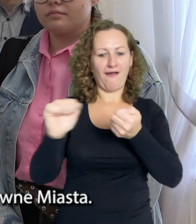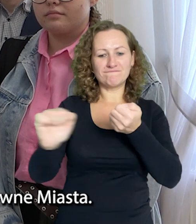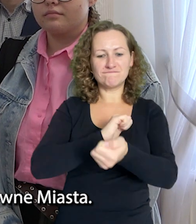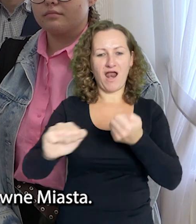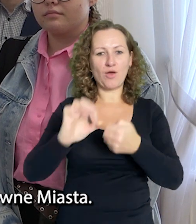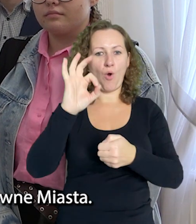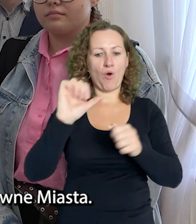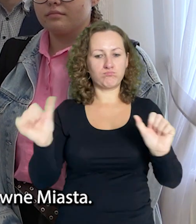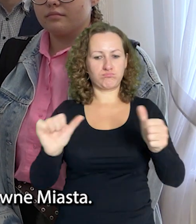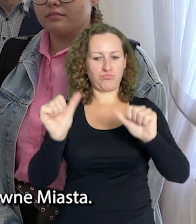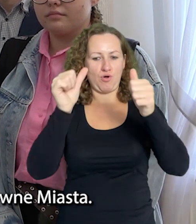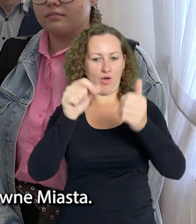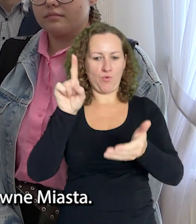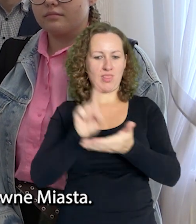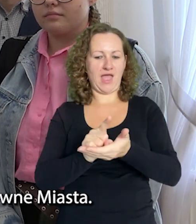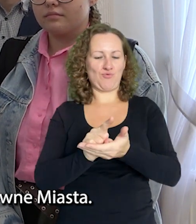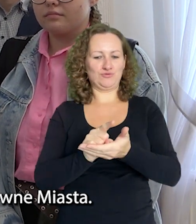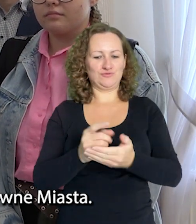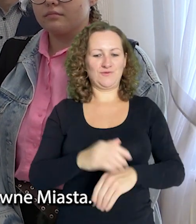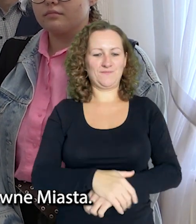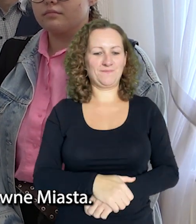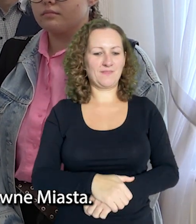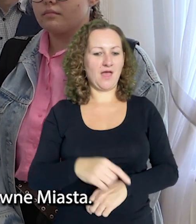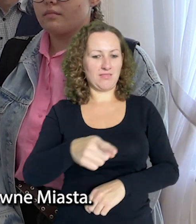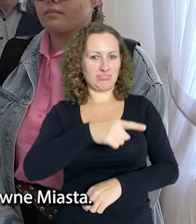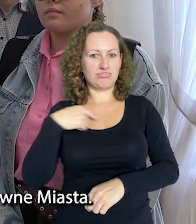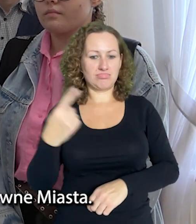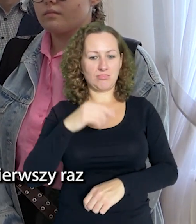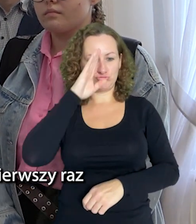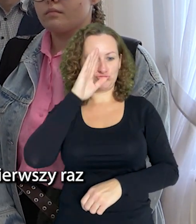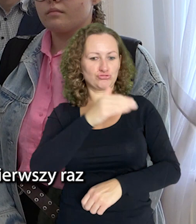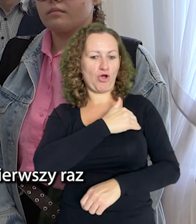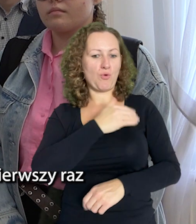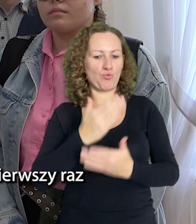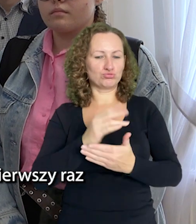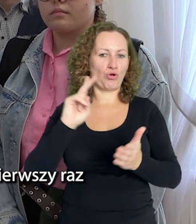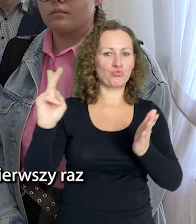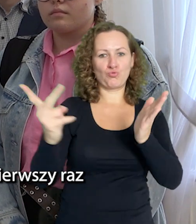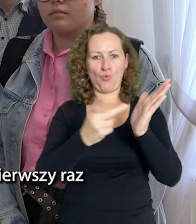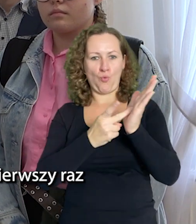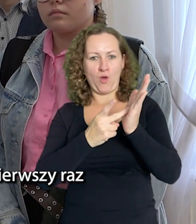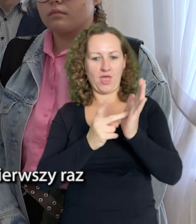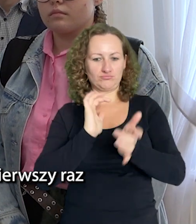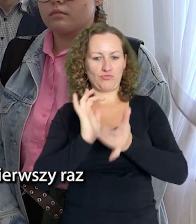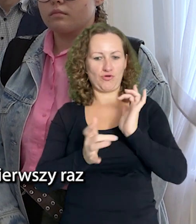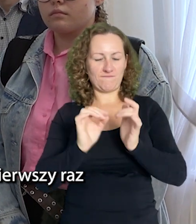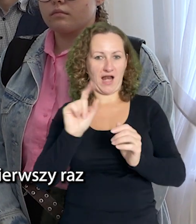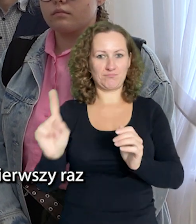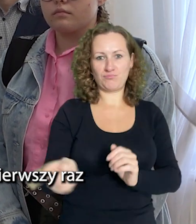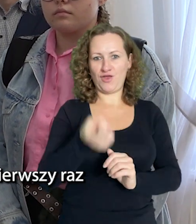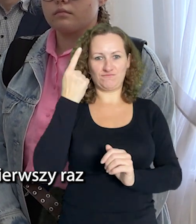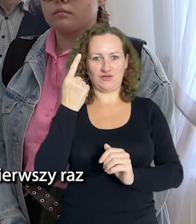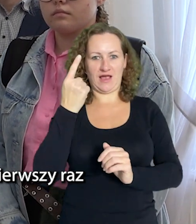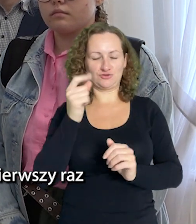rywalizacji rowerowej o puchar miast, rywalizację aktywne miasta. Nasza szkoła po raz